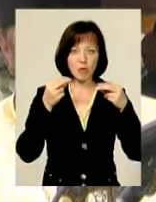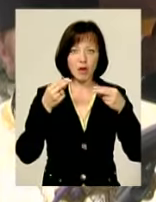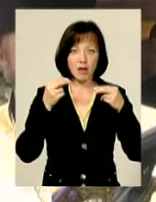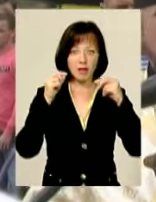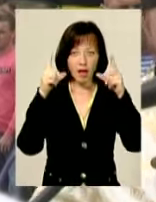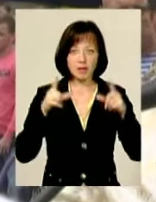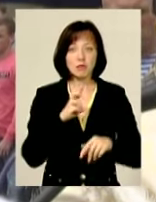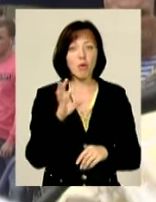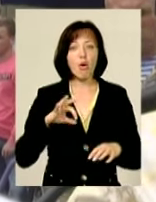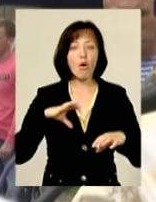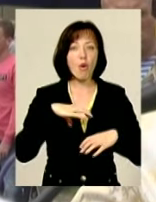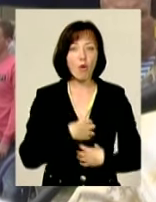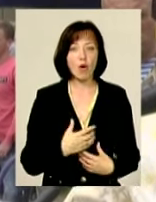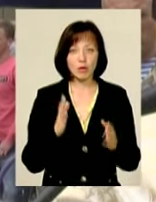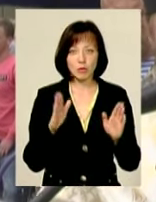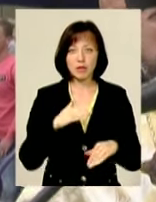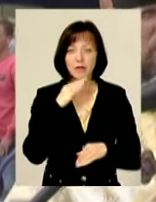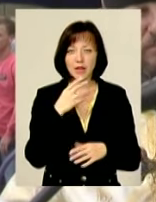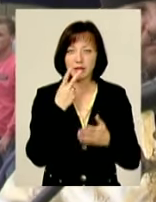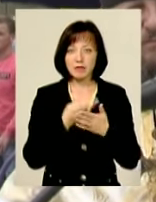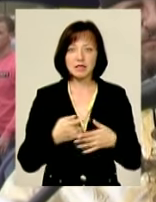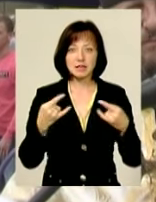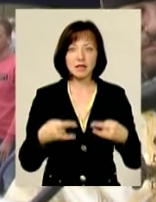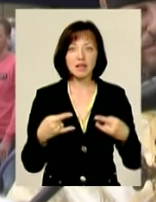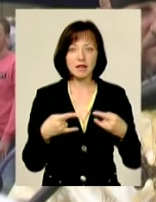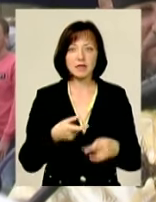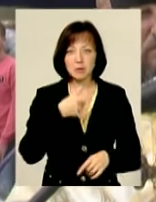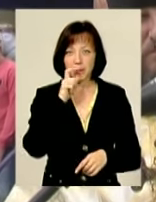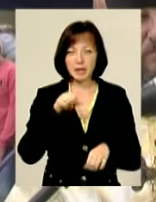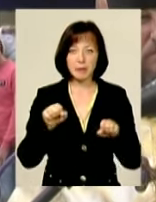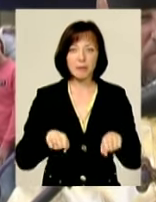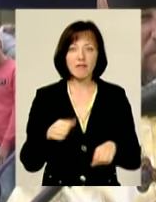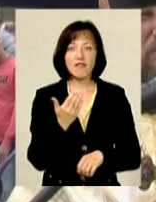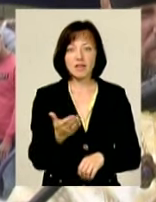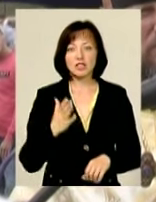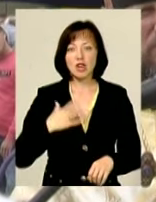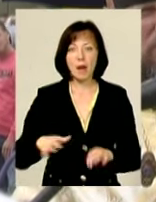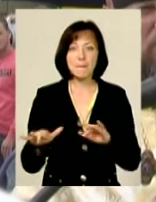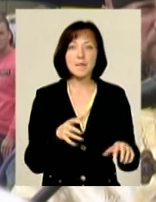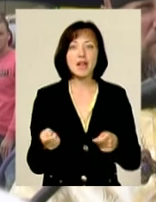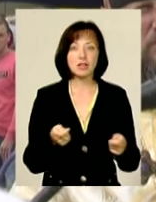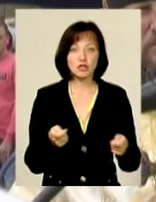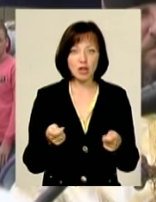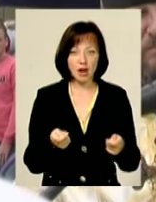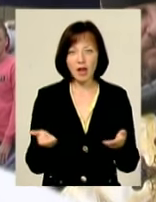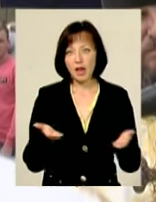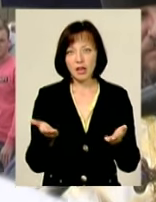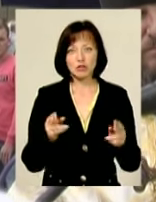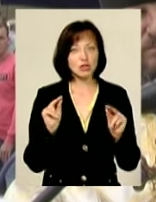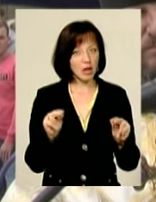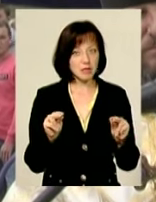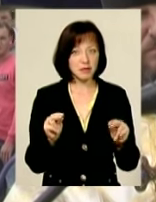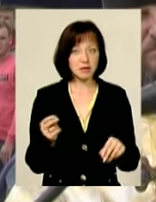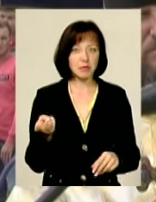буде! І годі дивитися той телевізор і пити пиво! Бо ви всі чекаєте менеджера, який чесний,